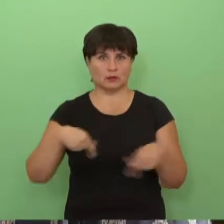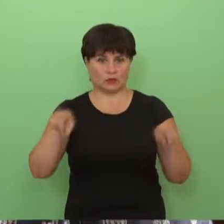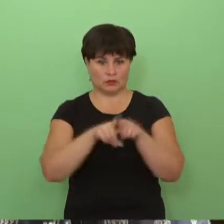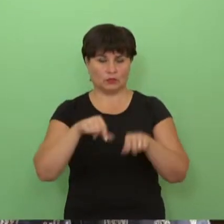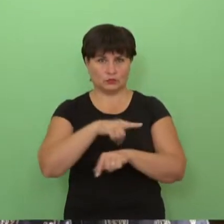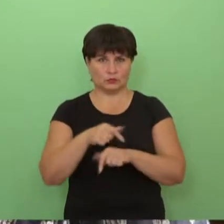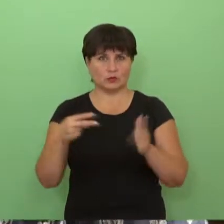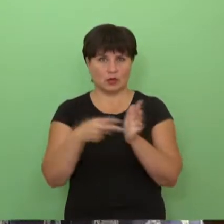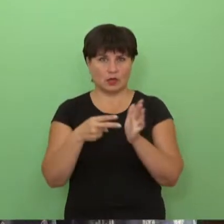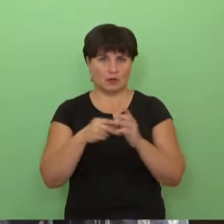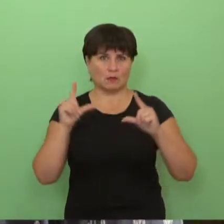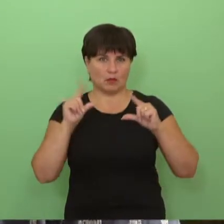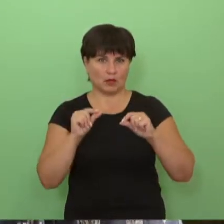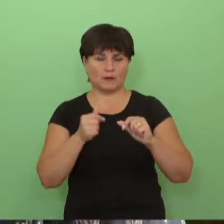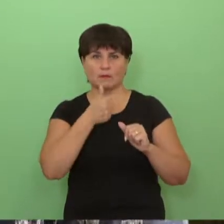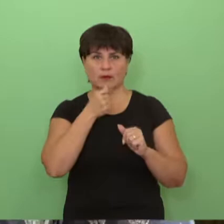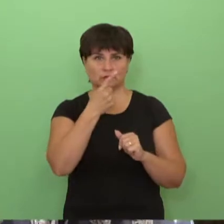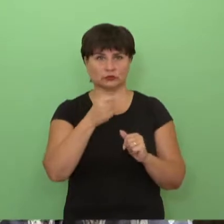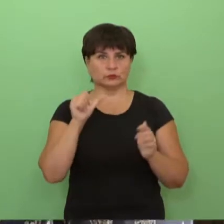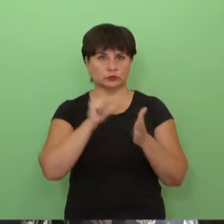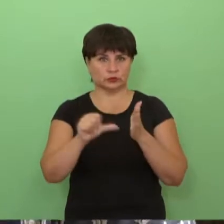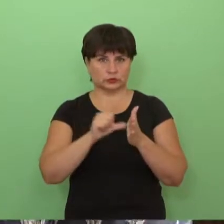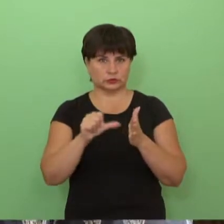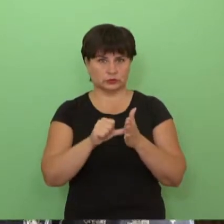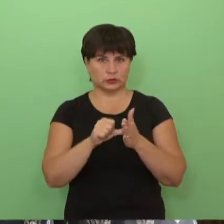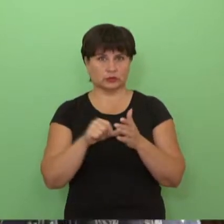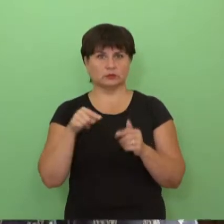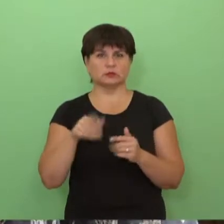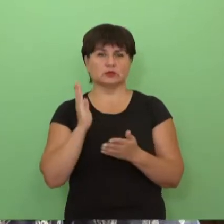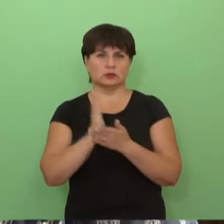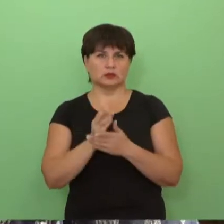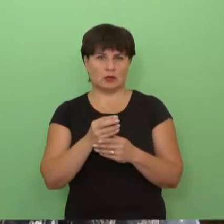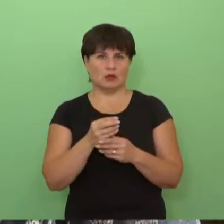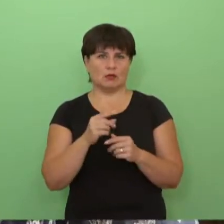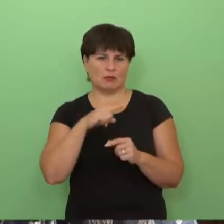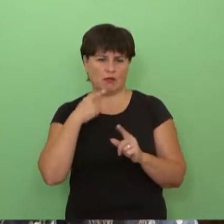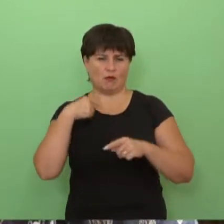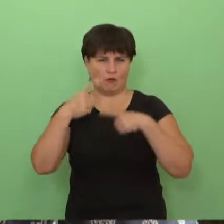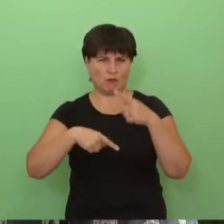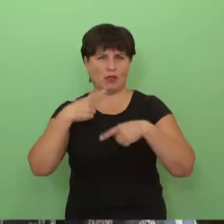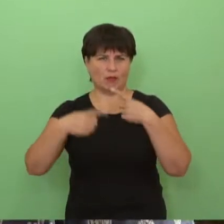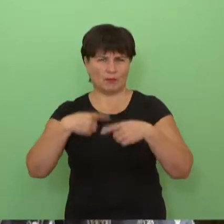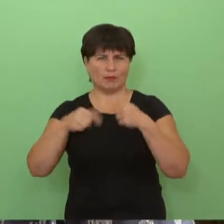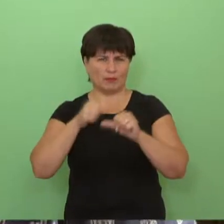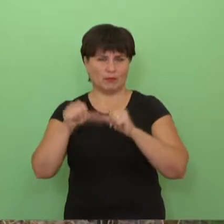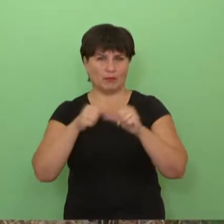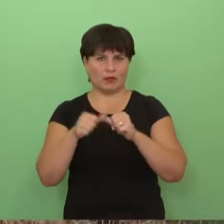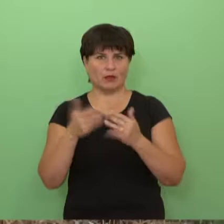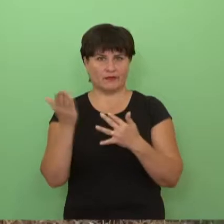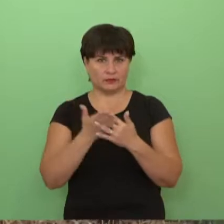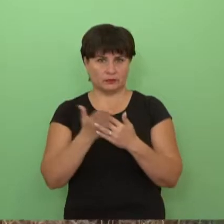turėtume nedidelę kainą, tarkim, na, 160, kas yra daugiametės vidurkis, tai apie